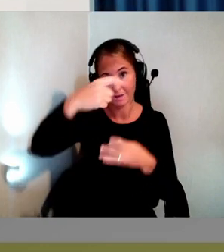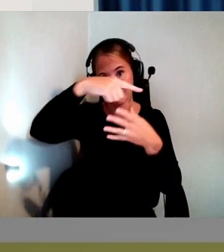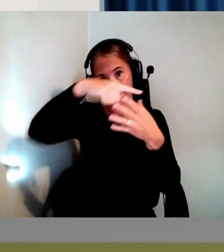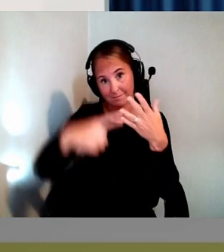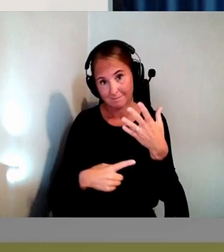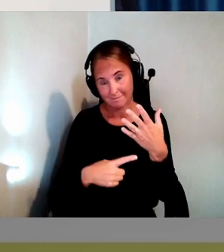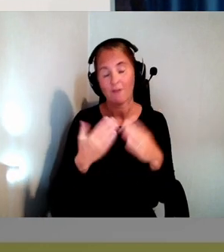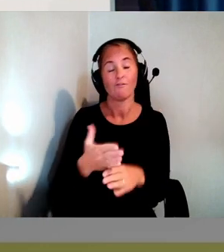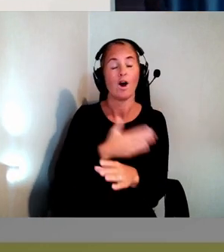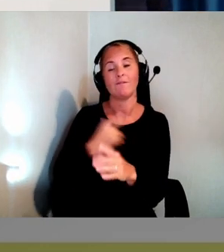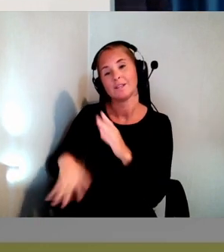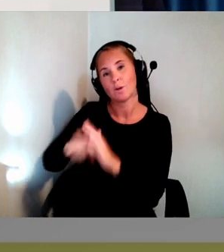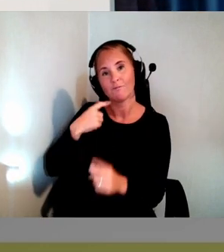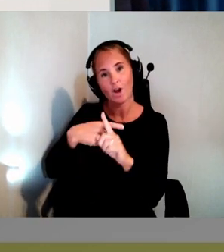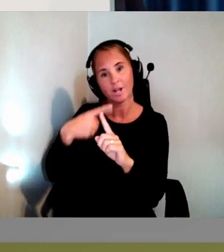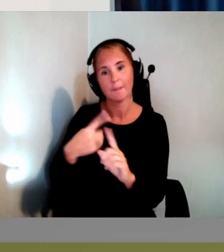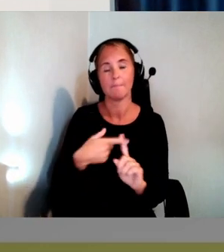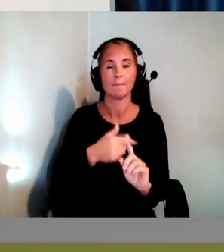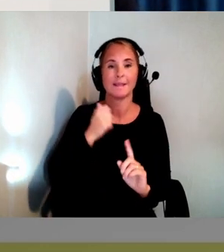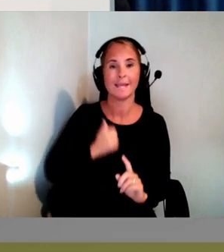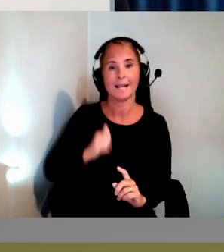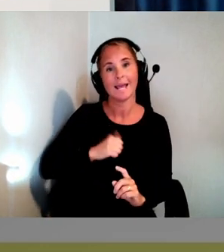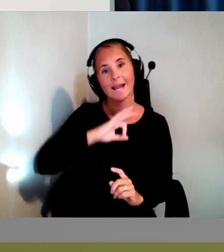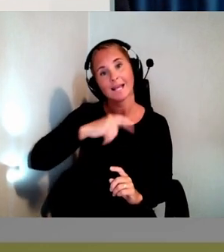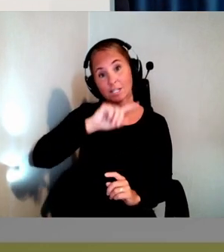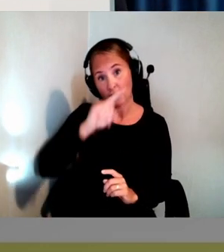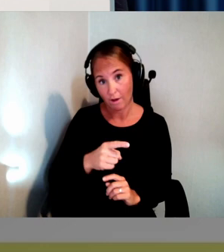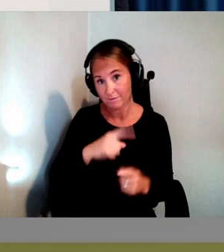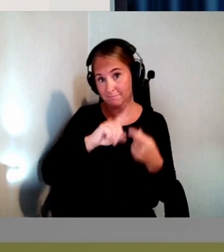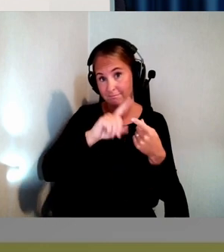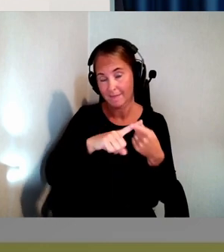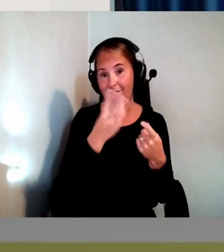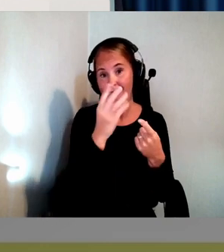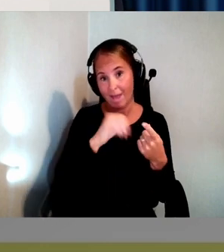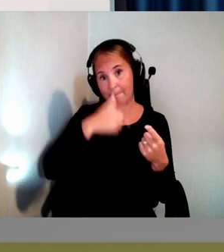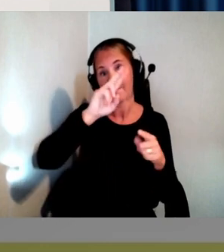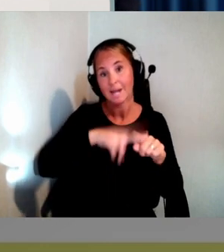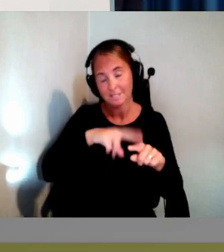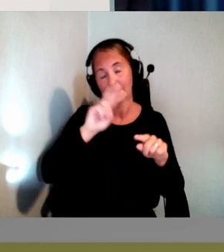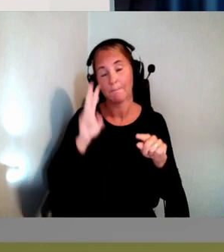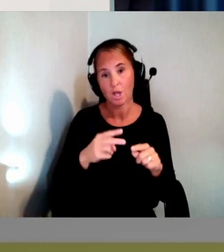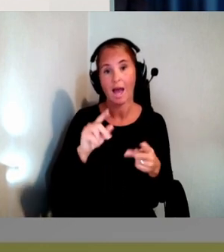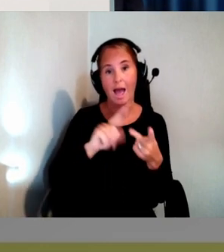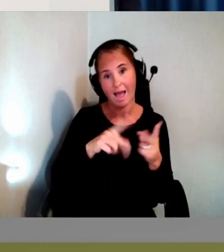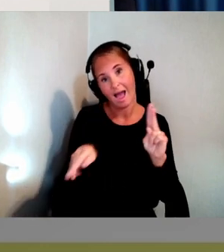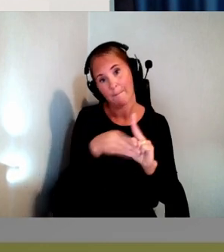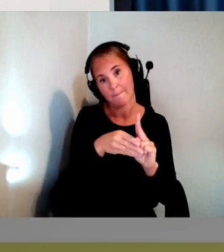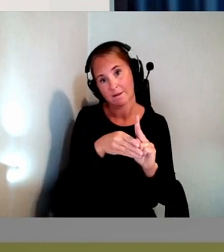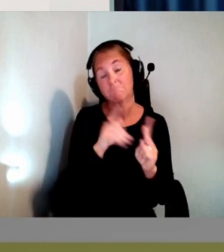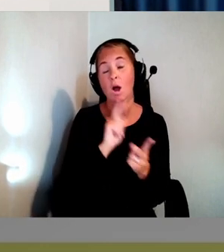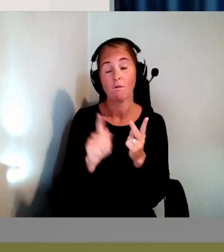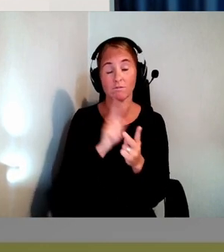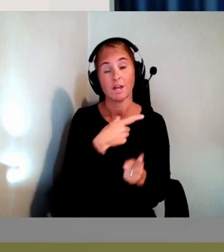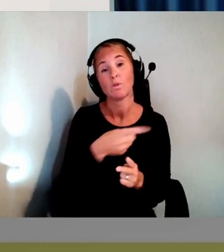på fördelar. Så att börja med tillgänglighetskrav. Då är det framförallt krav för webbplatser och appar. Och det är ofta det vi använder för e